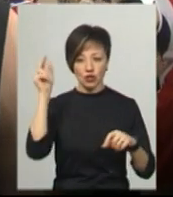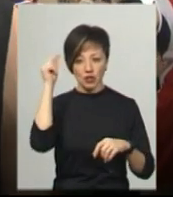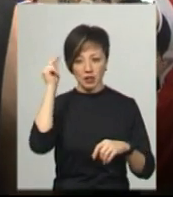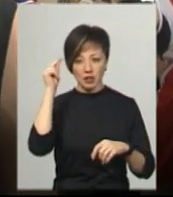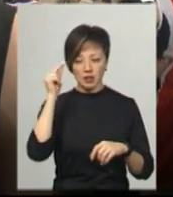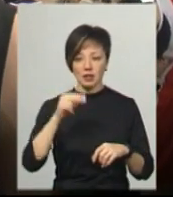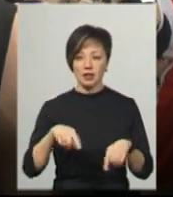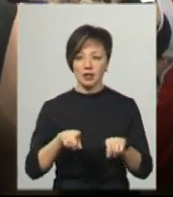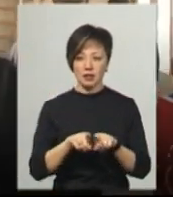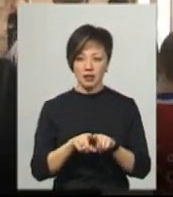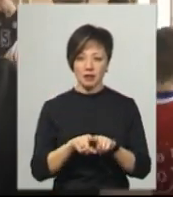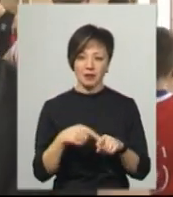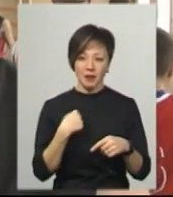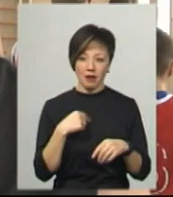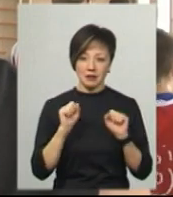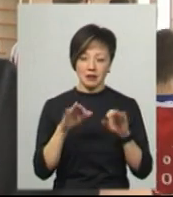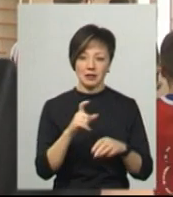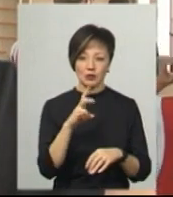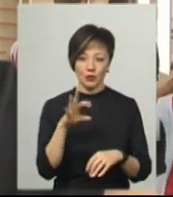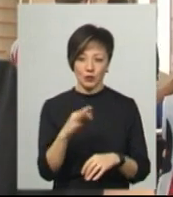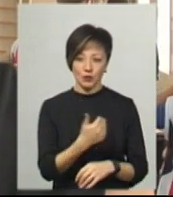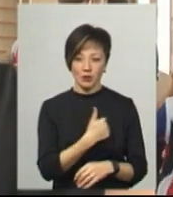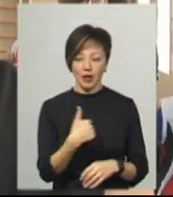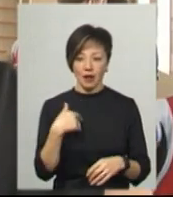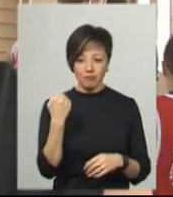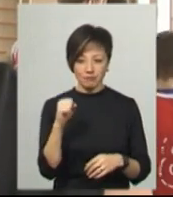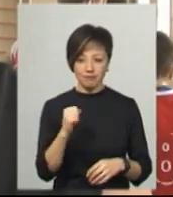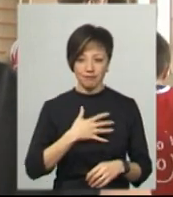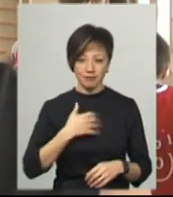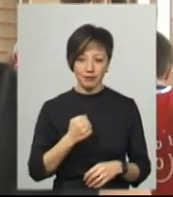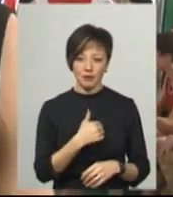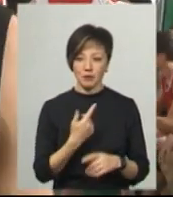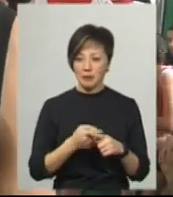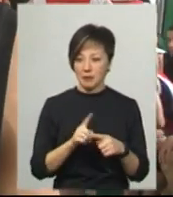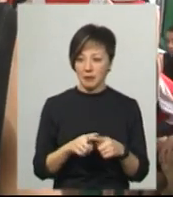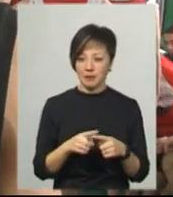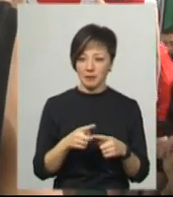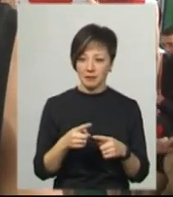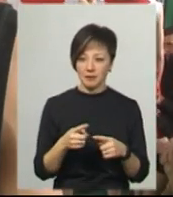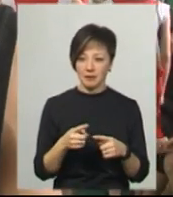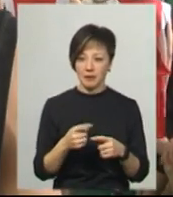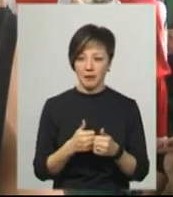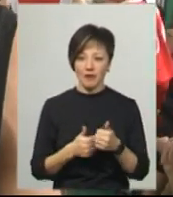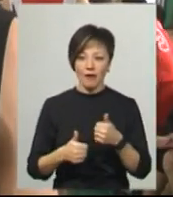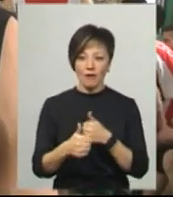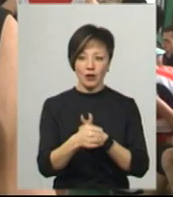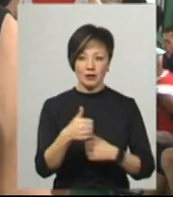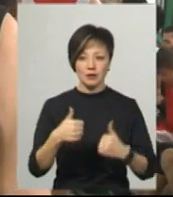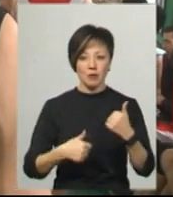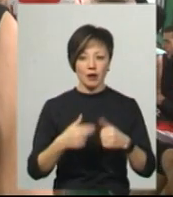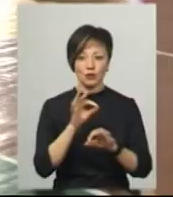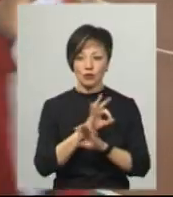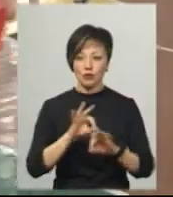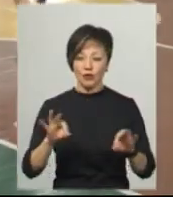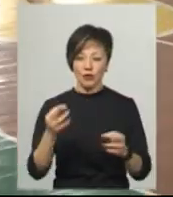мені здати за неогу. Я налаштований виграти всіх, тому що ми одні з фаворитів цих змагань. Думаю, буде чудова гра проти колеги